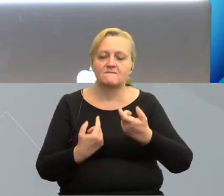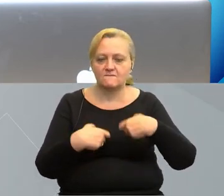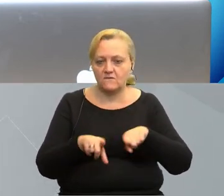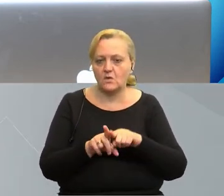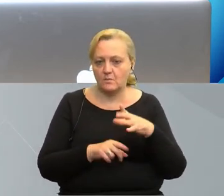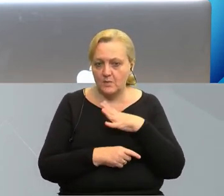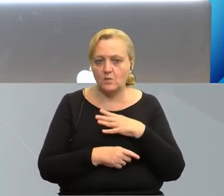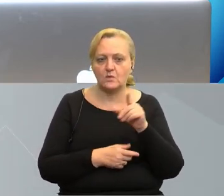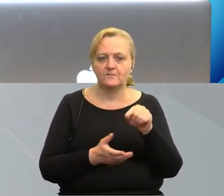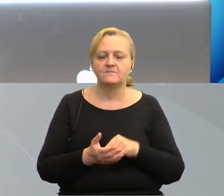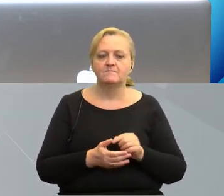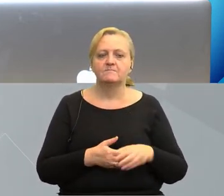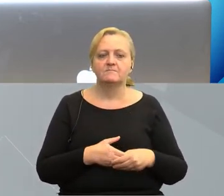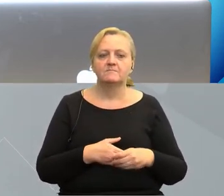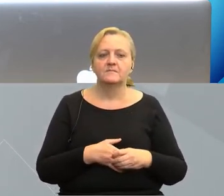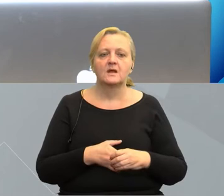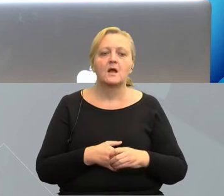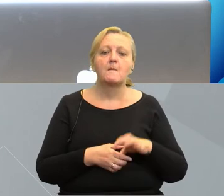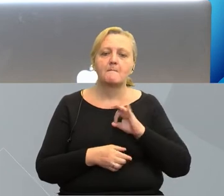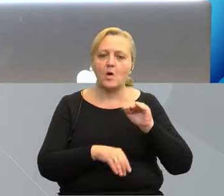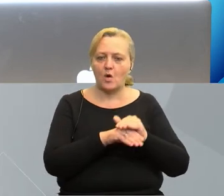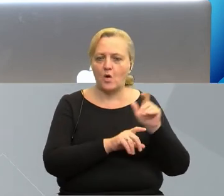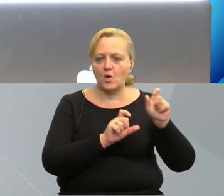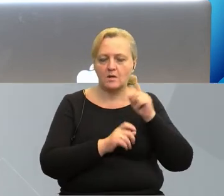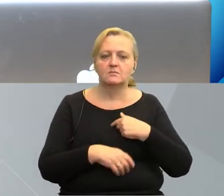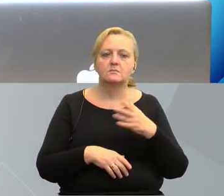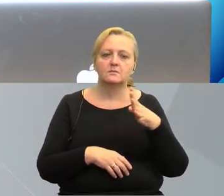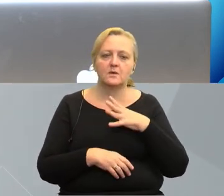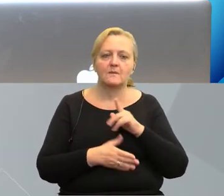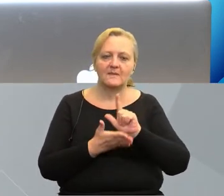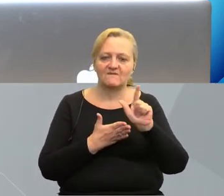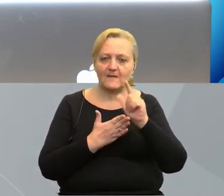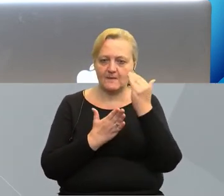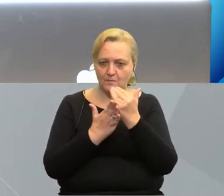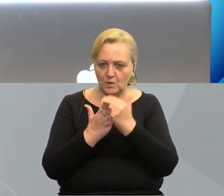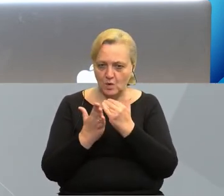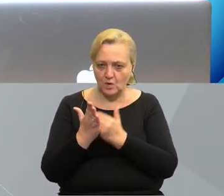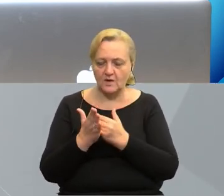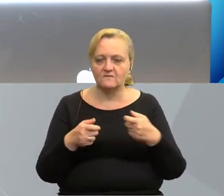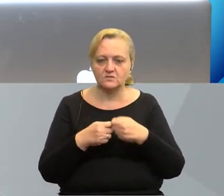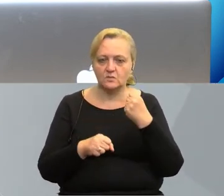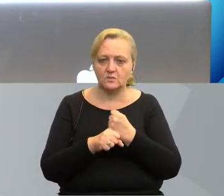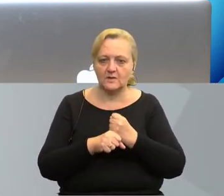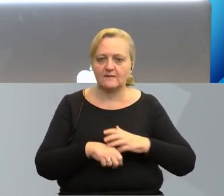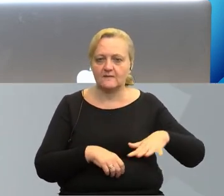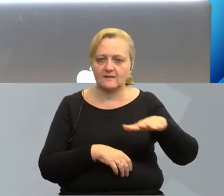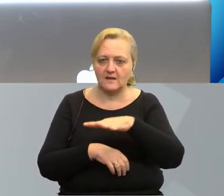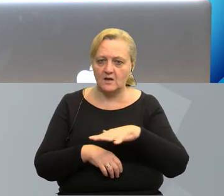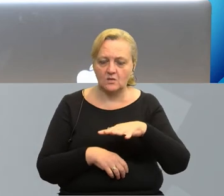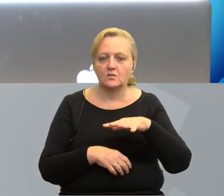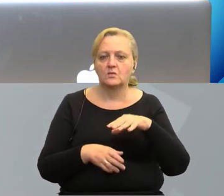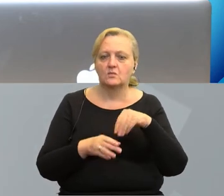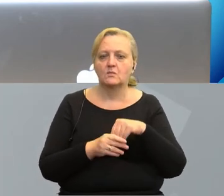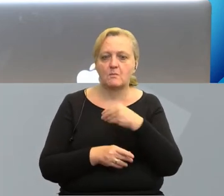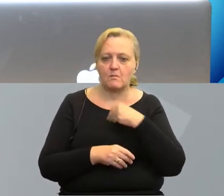Jak skrzętnie policzyli moi koledzy, we wszystkich 12 programach współpracy terytorialnej, w których